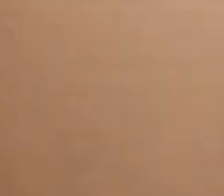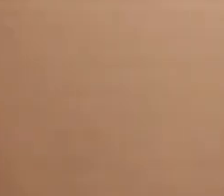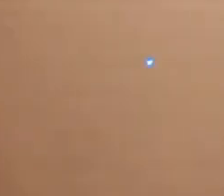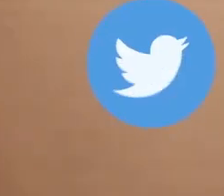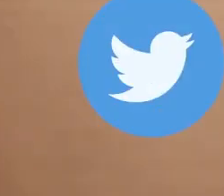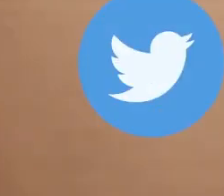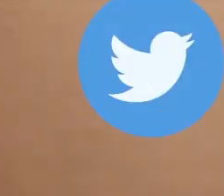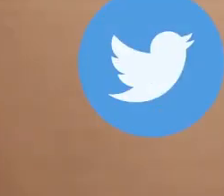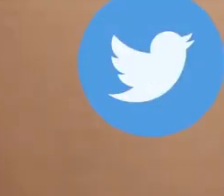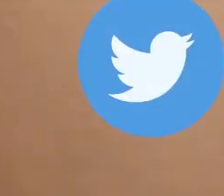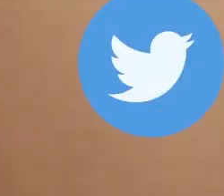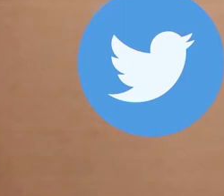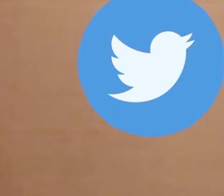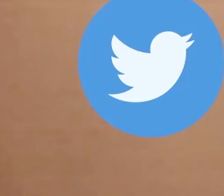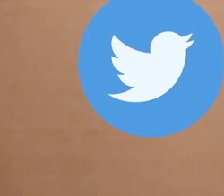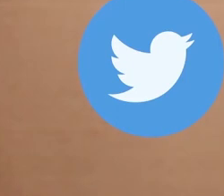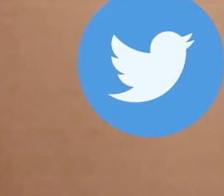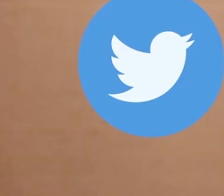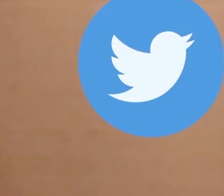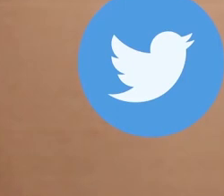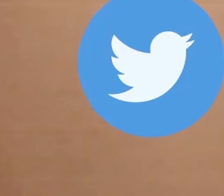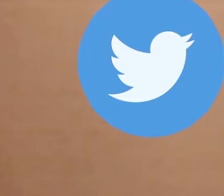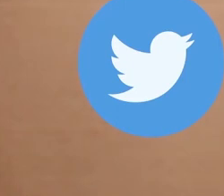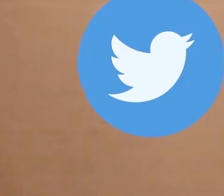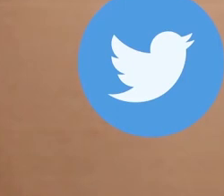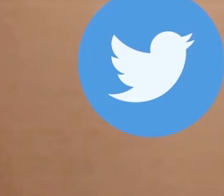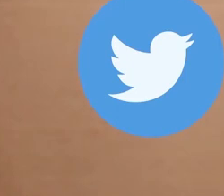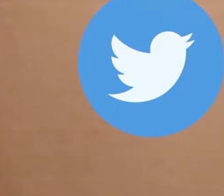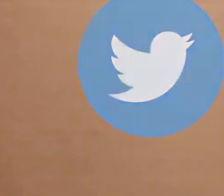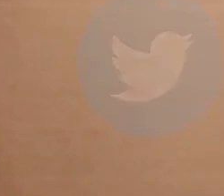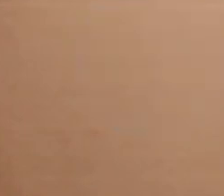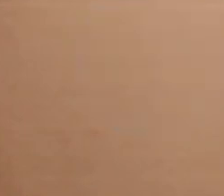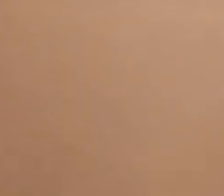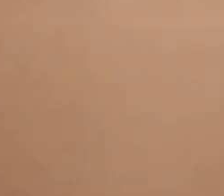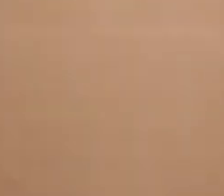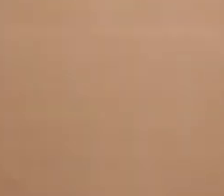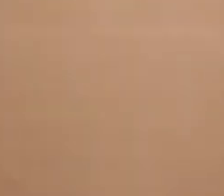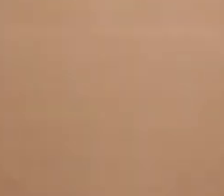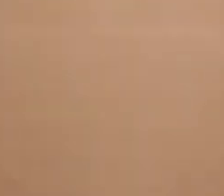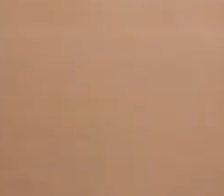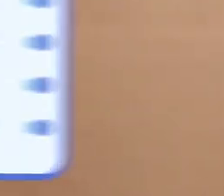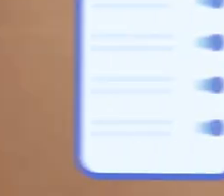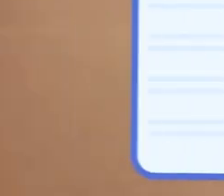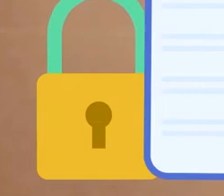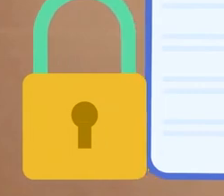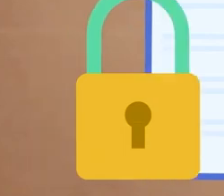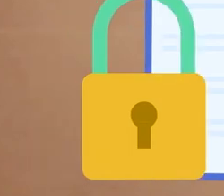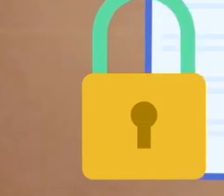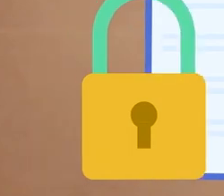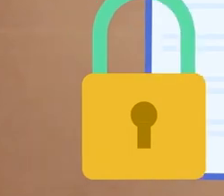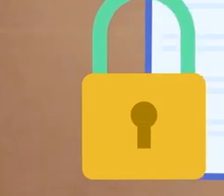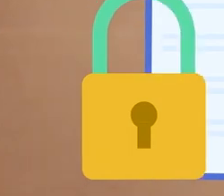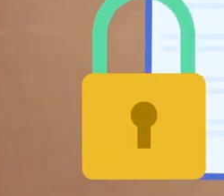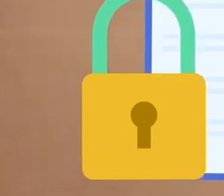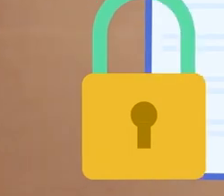موجود ہیں یا ٹویٹر پہ ہیں یا ٹک ٹاک استعمال کر رہے ہیں یا واتس ایپ ہے تو ہمیں معلوم ہی نہیں ہے کہ ان کی سیکیورٹی کی جو